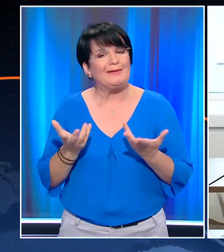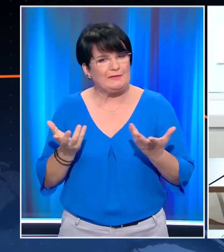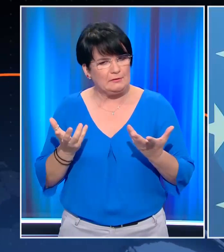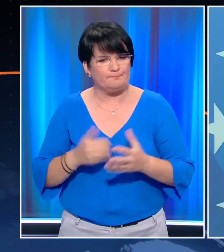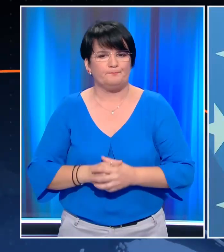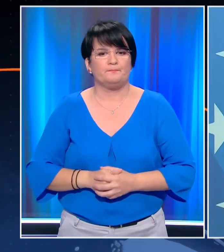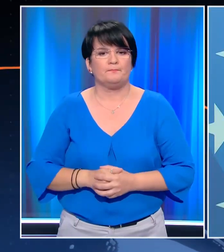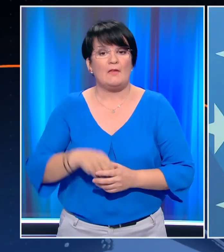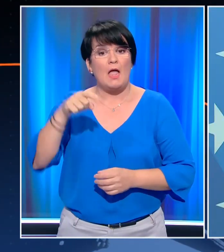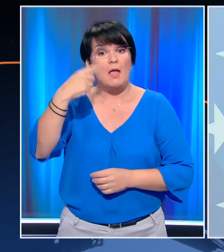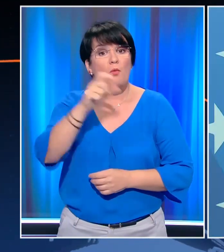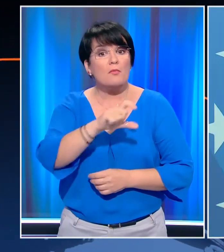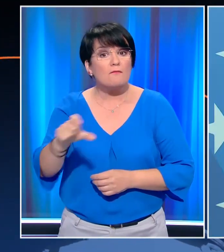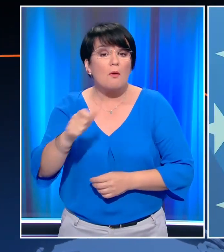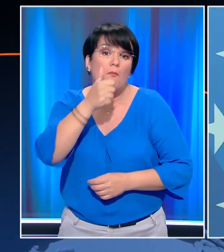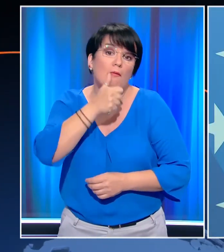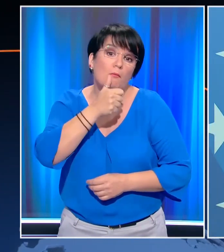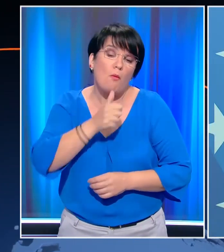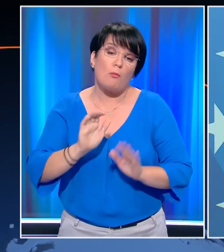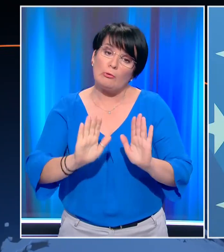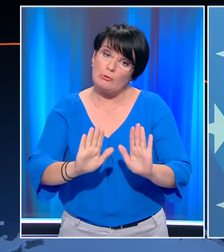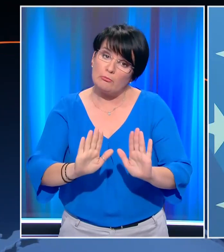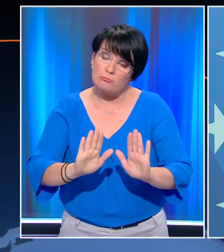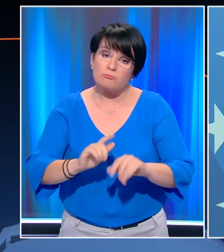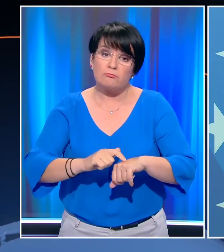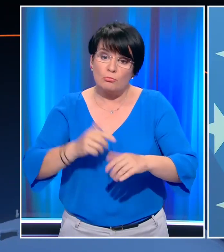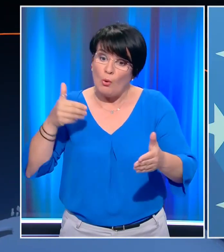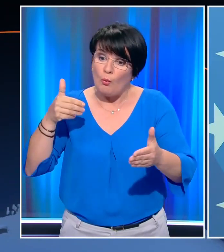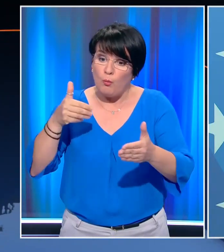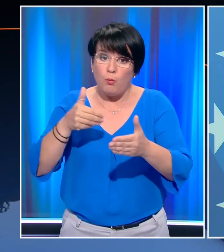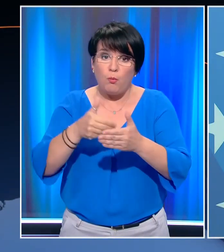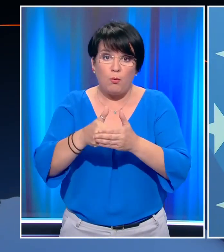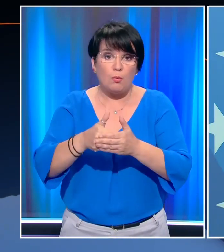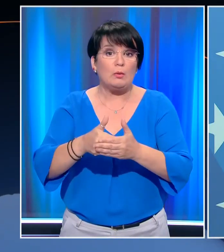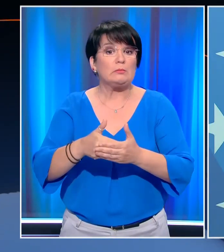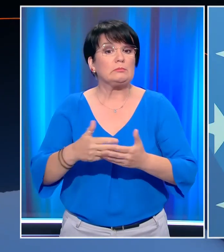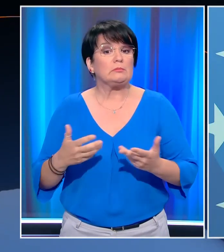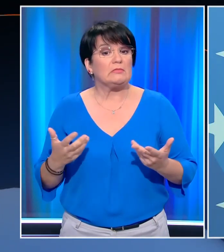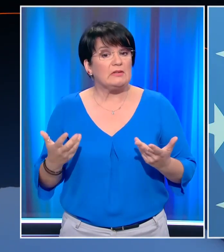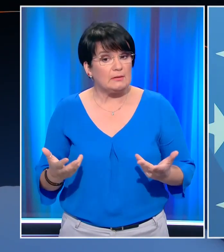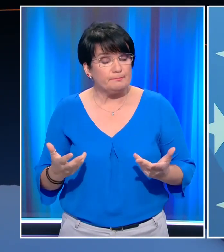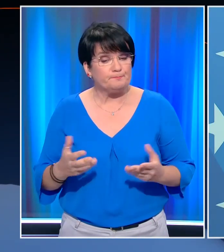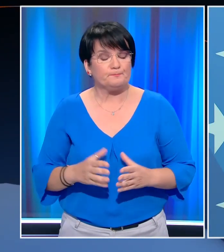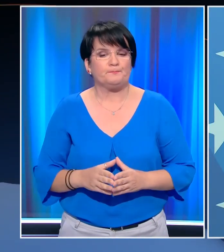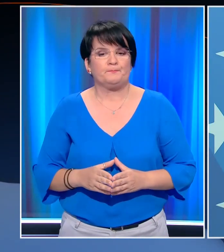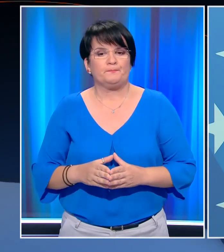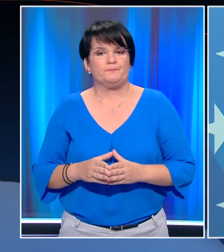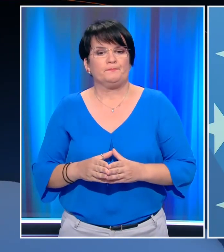Υπότιτλοι AUTHORWAVE Από τη στιγμή που φτάνουμε πια στο σημείο να